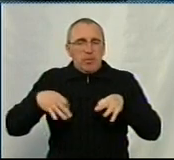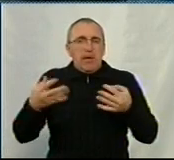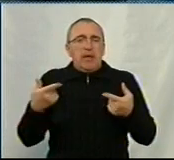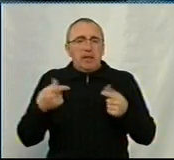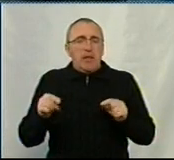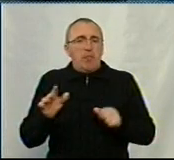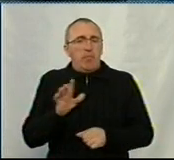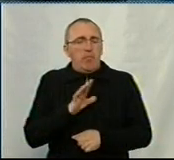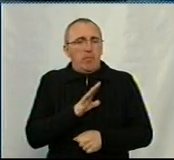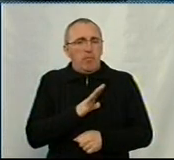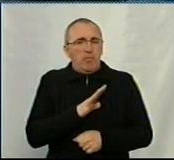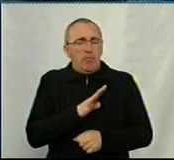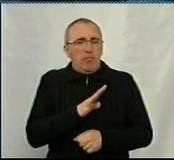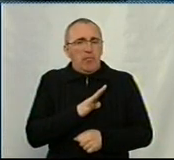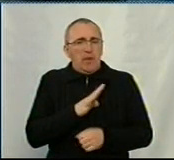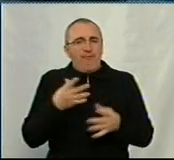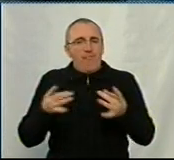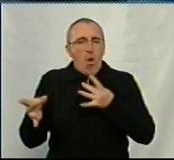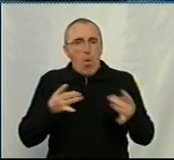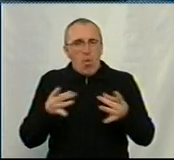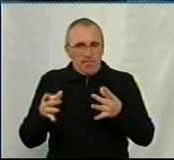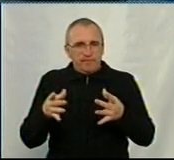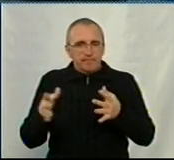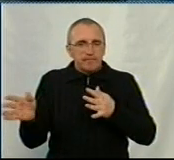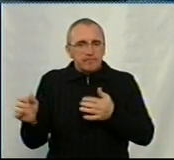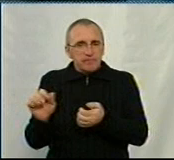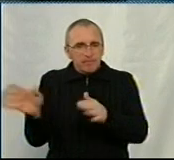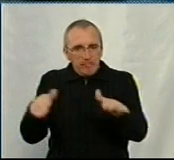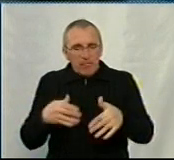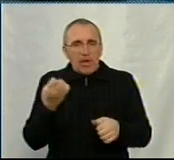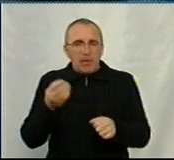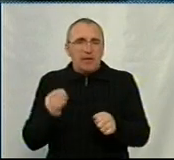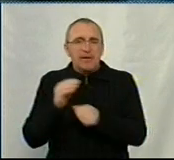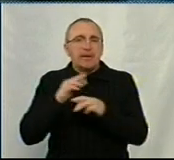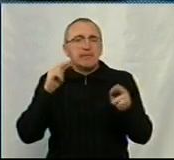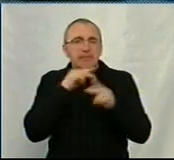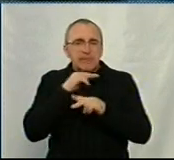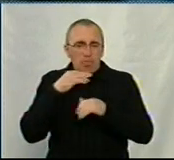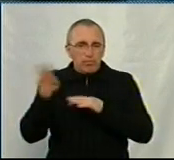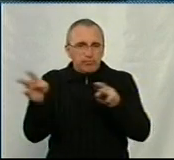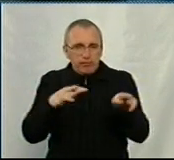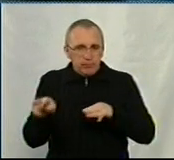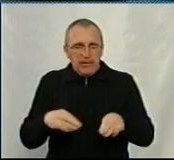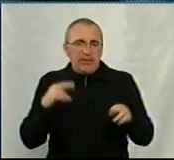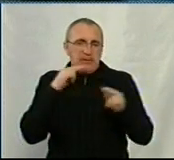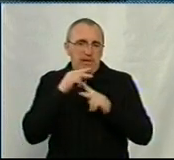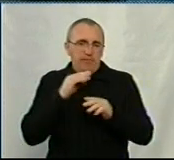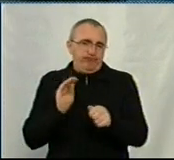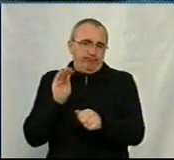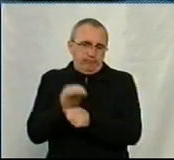при вологому прибиранні, крім того, що воно вологе, додається ще і дезрощин, і заодно і дезінфікується.